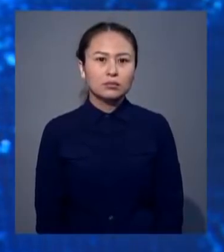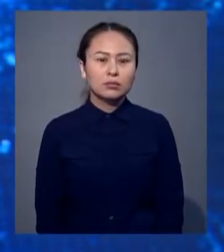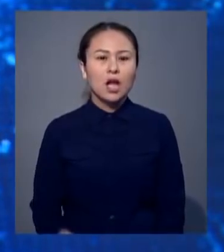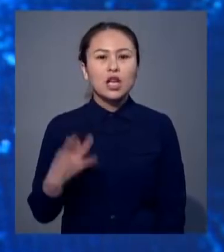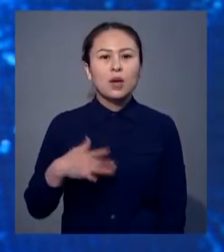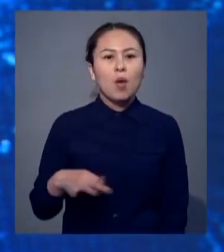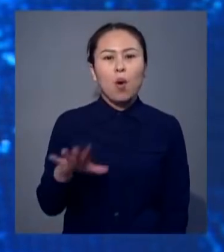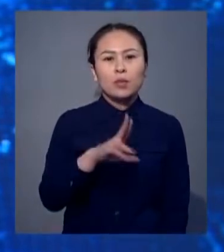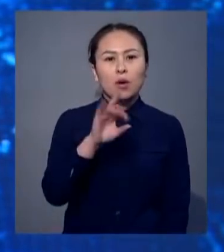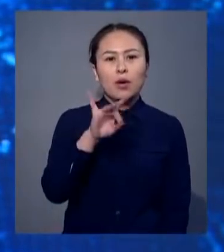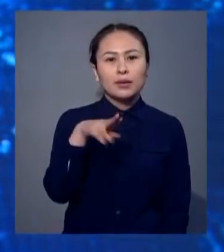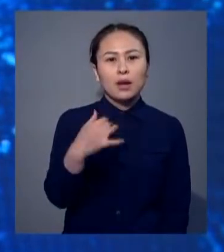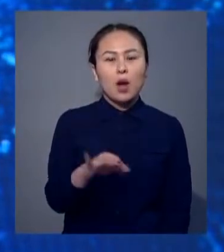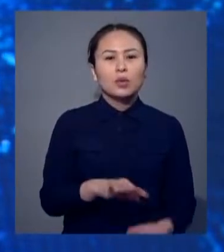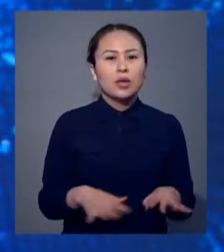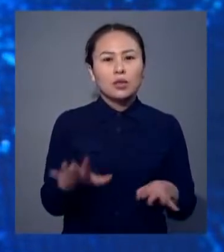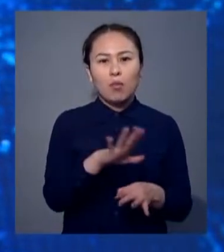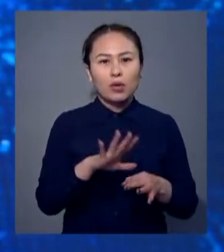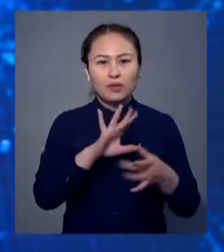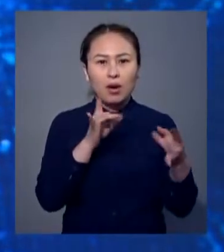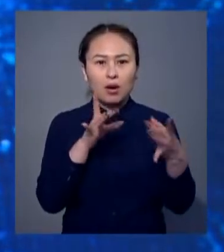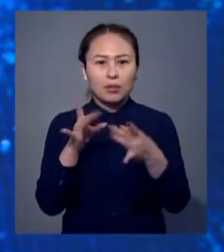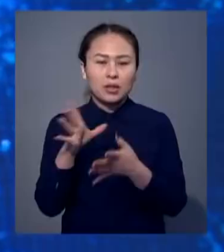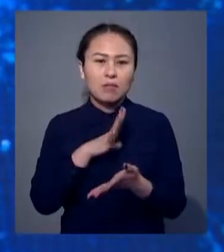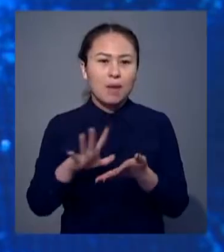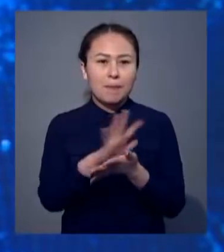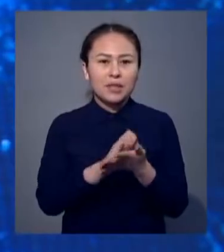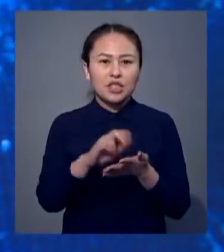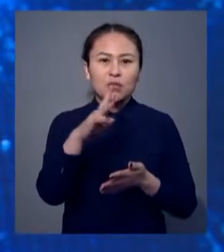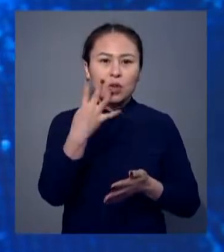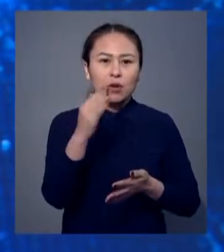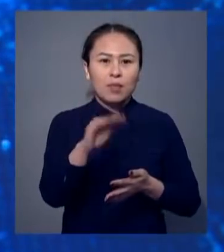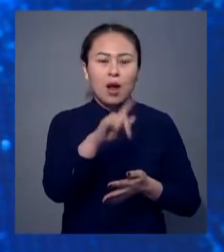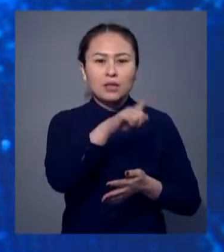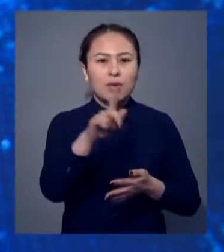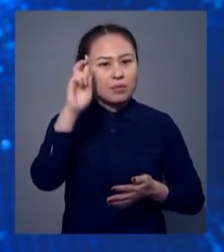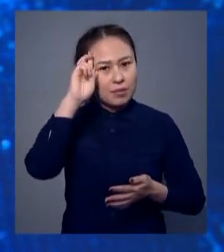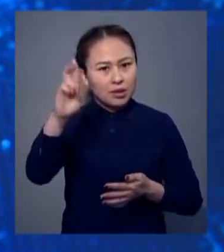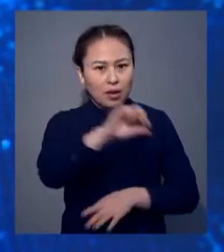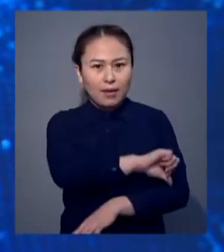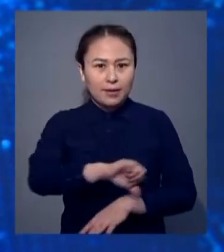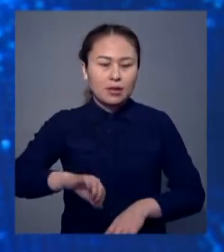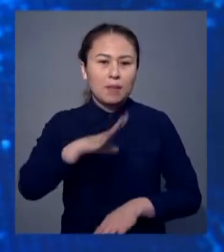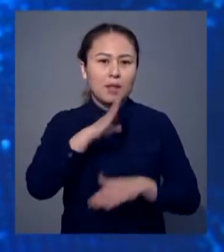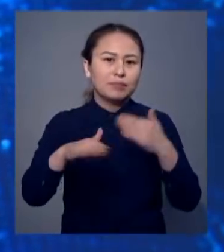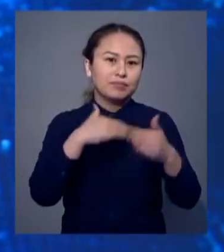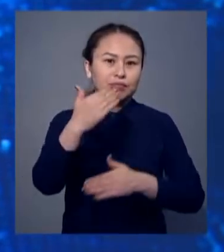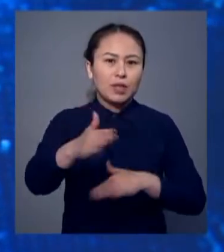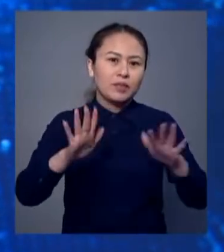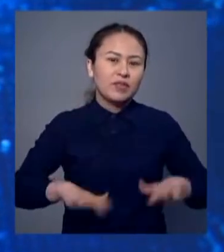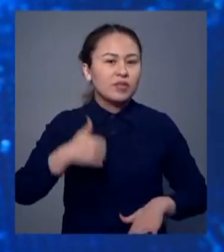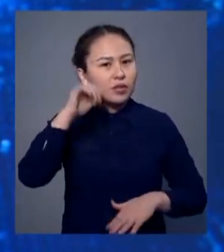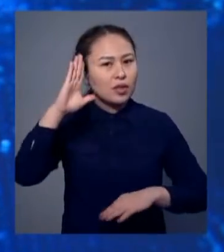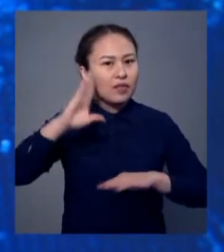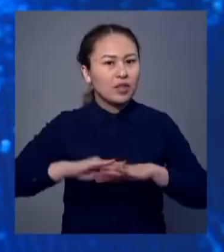Жанбыл облысы Құрдай ауданда болған қақтығы салдарынан 24 мұн азамат мемлекеттік шекар асқан. Кешекешке